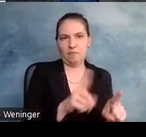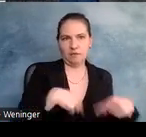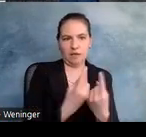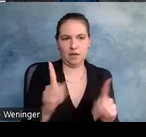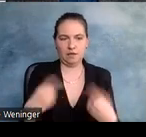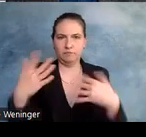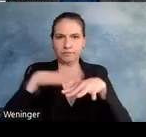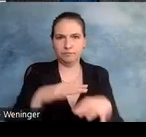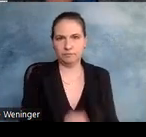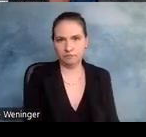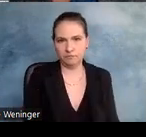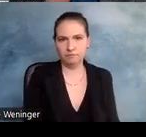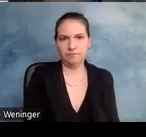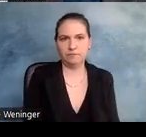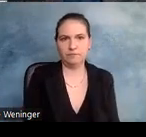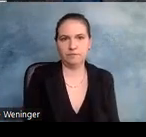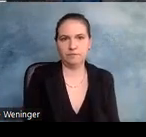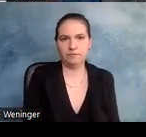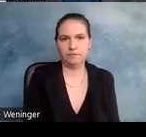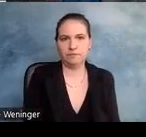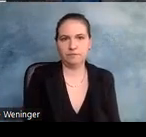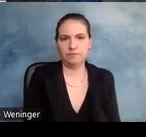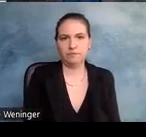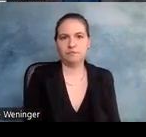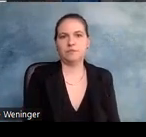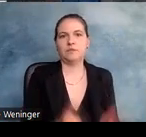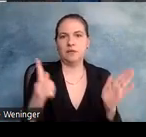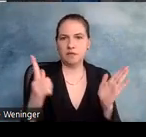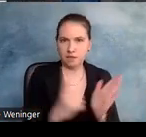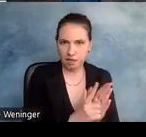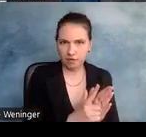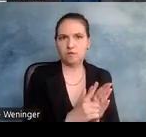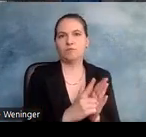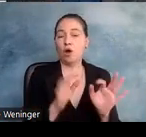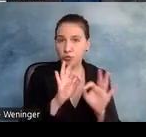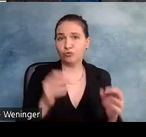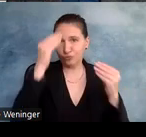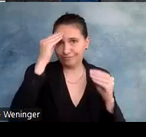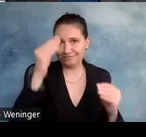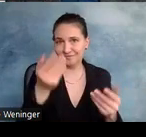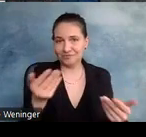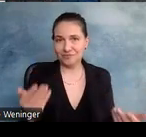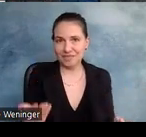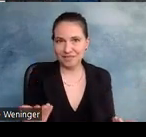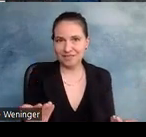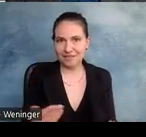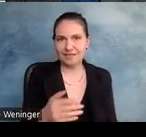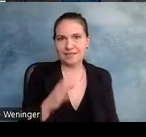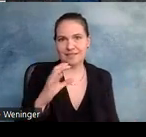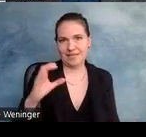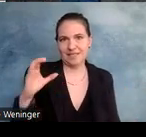bei IARP-Dach und bei BFID-Bund. Und dann Lizenz, auch eine gute Nachricht hier, es ist CC